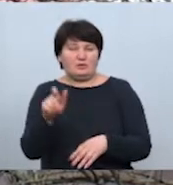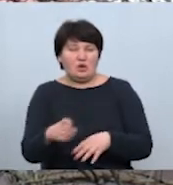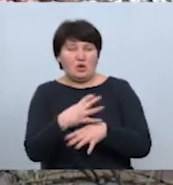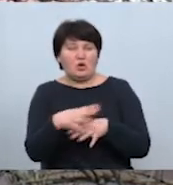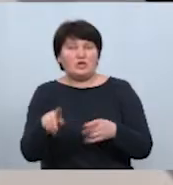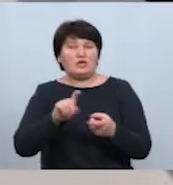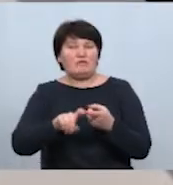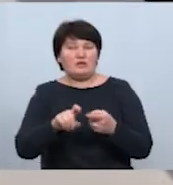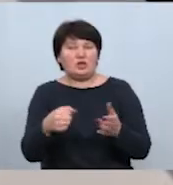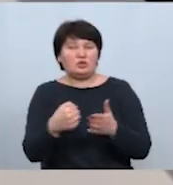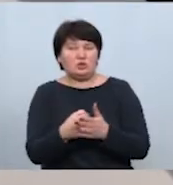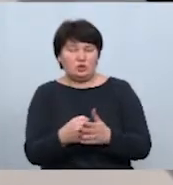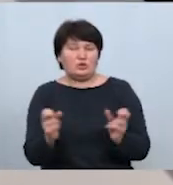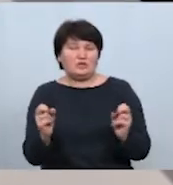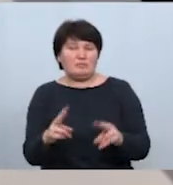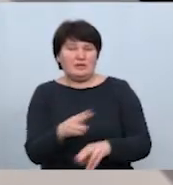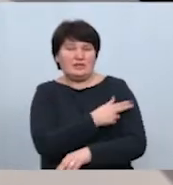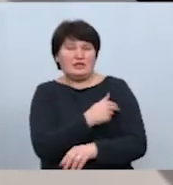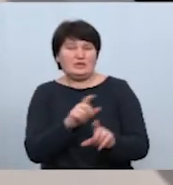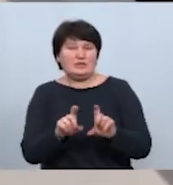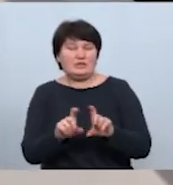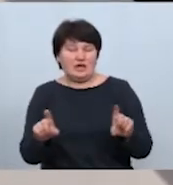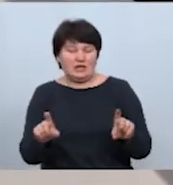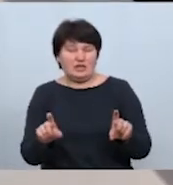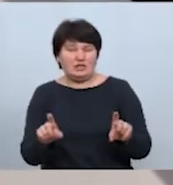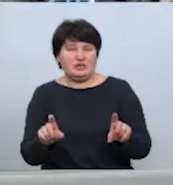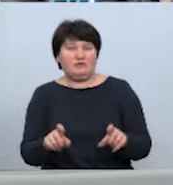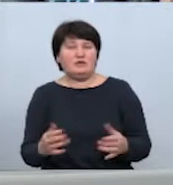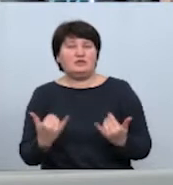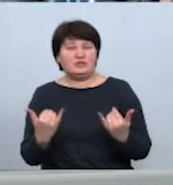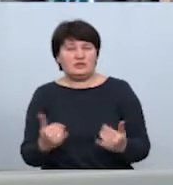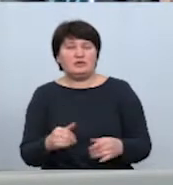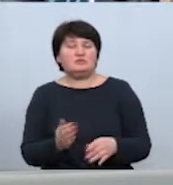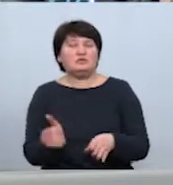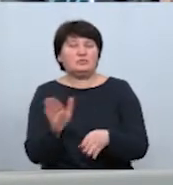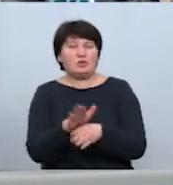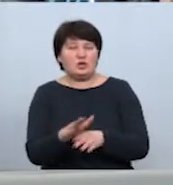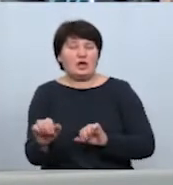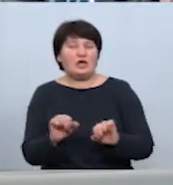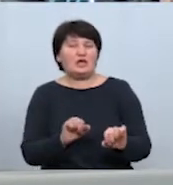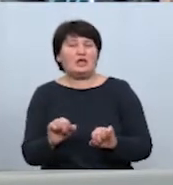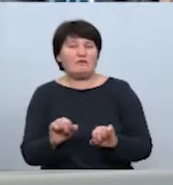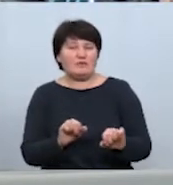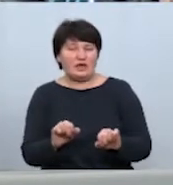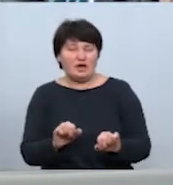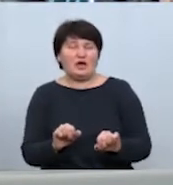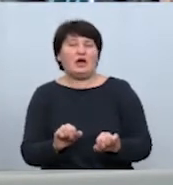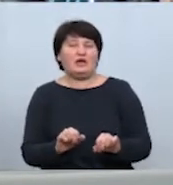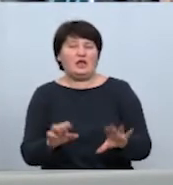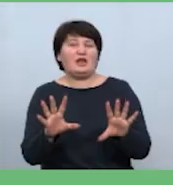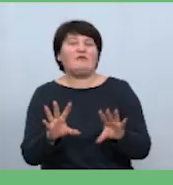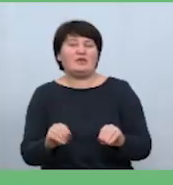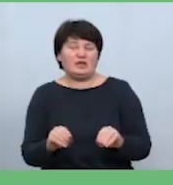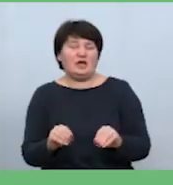до спеціалізованих закладів охорони здоров'я. Зійснюється за розпорядженням керівника робіт з ліквідації наслідків медико